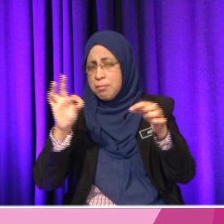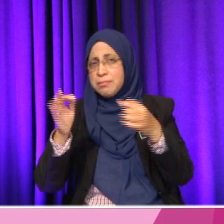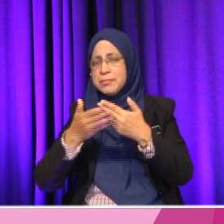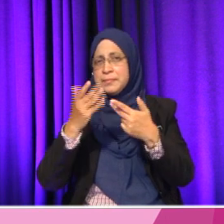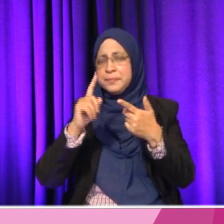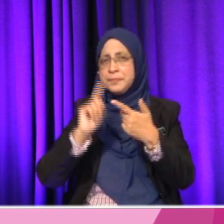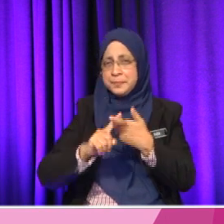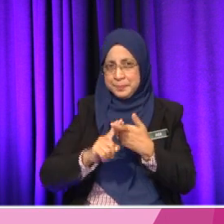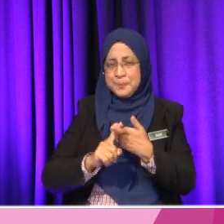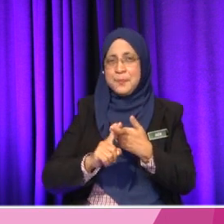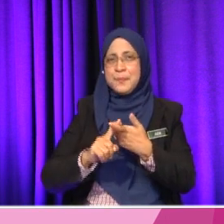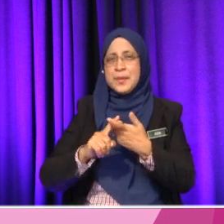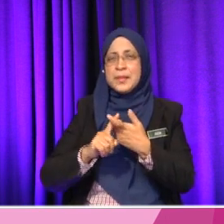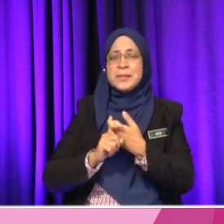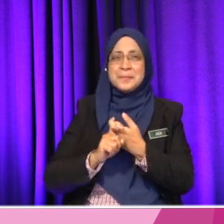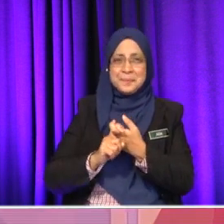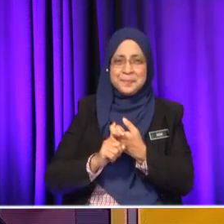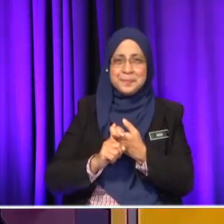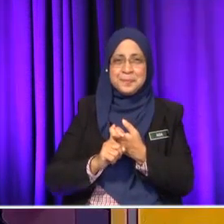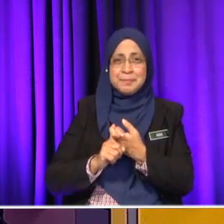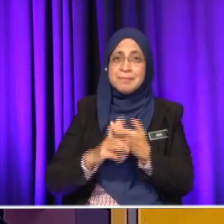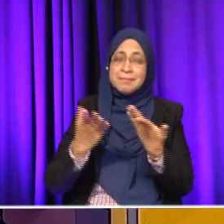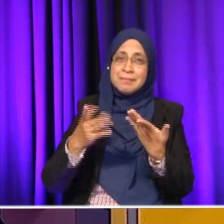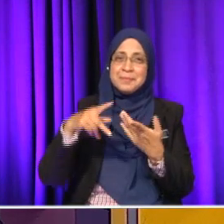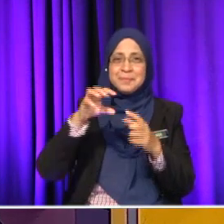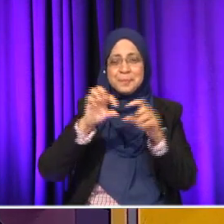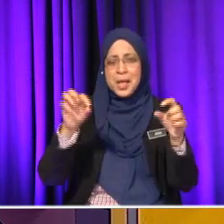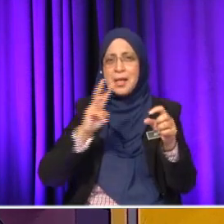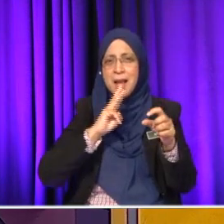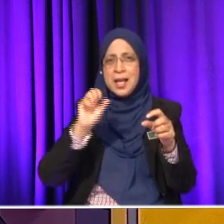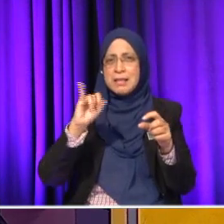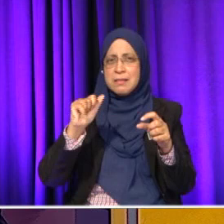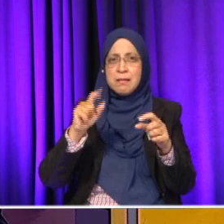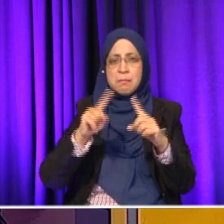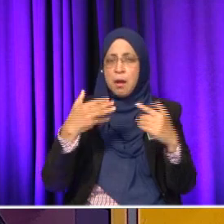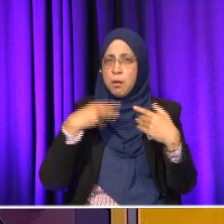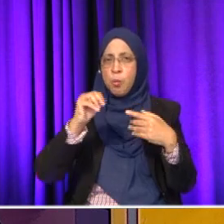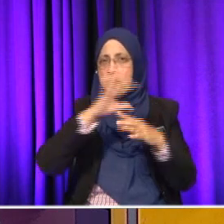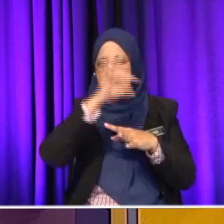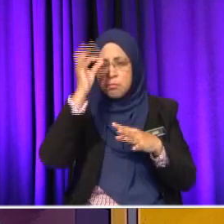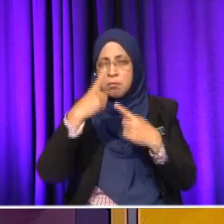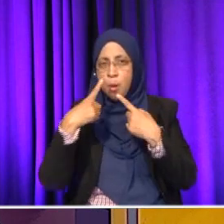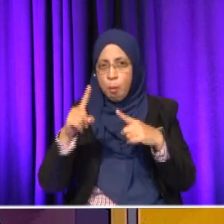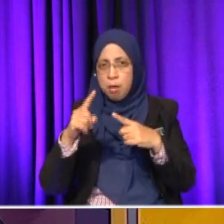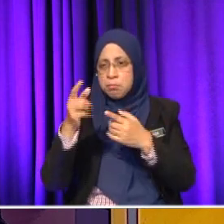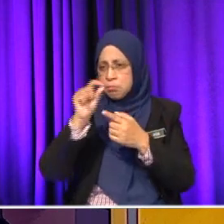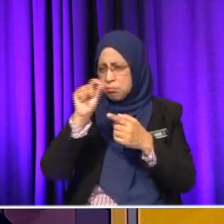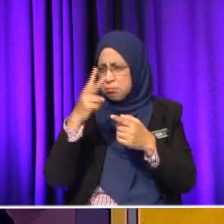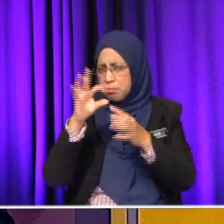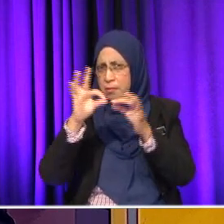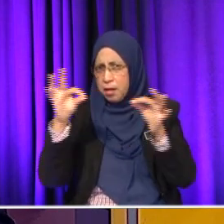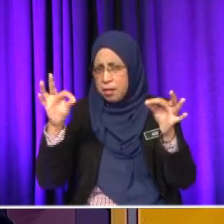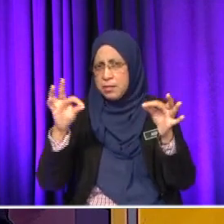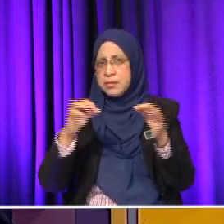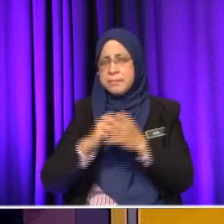Pak bersambung dengan lengkapkan air sisa. Jenis pak dia, pak air sisa. Okey. ada orang tak jumpa. Jawapannya ada dekat situ. Haa, yang kedua,